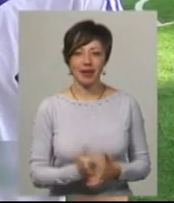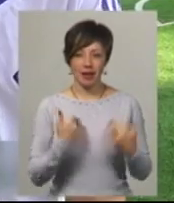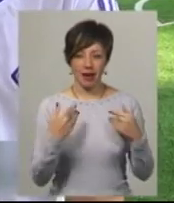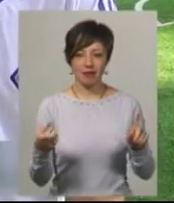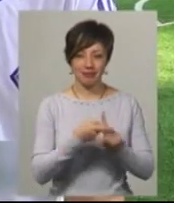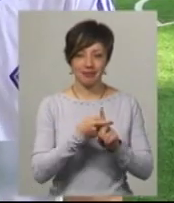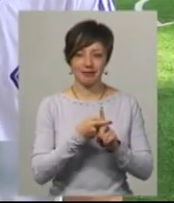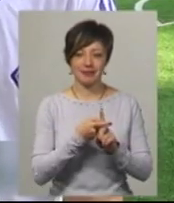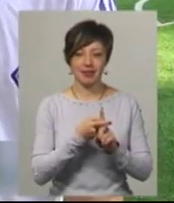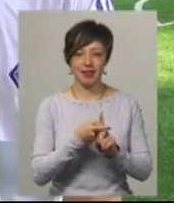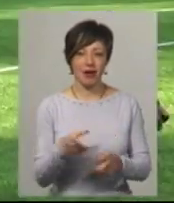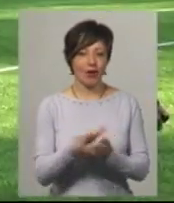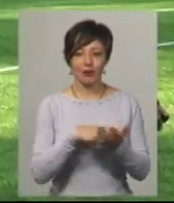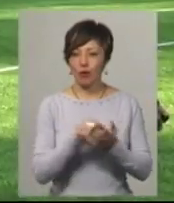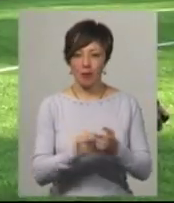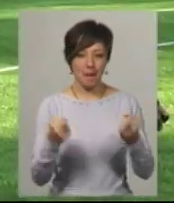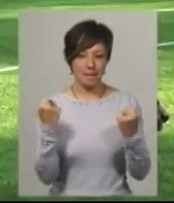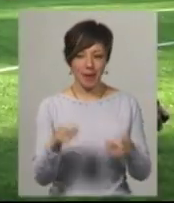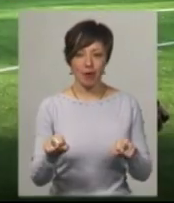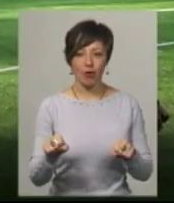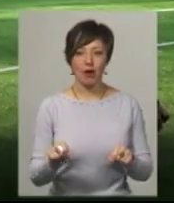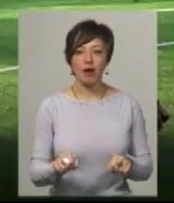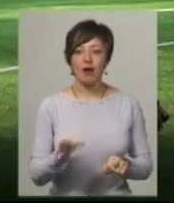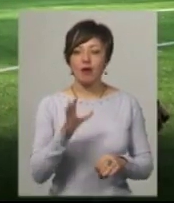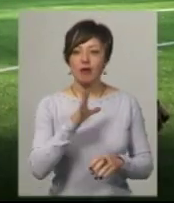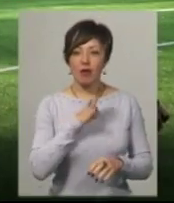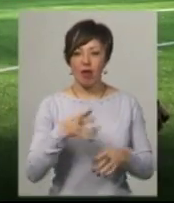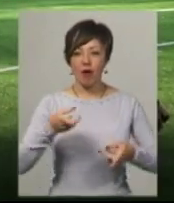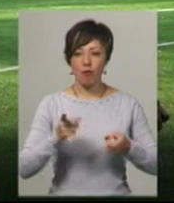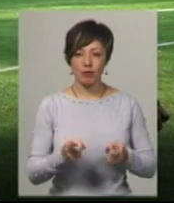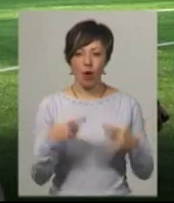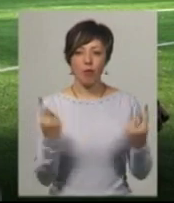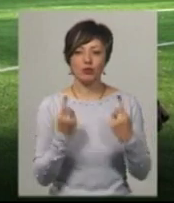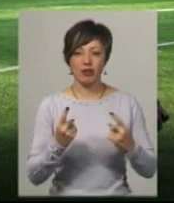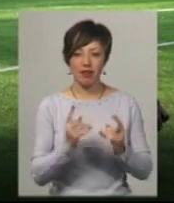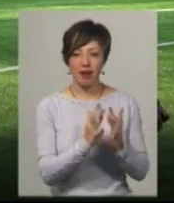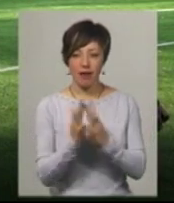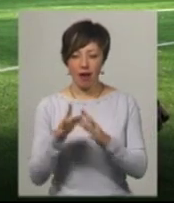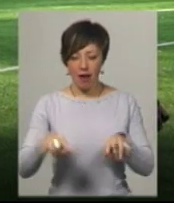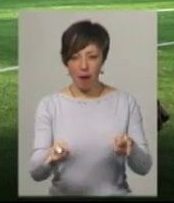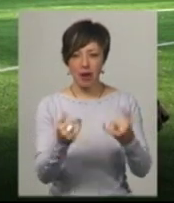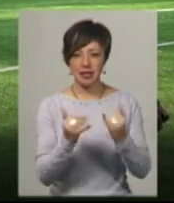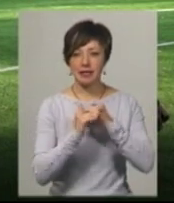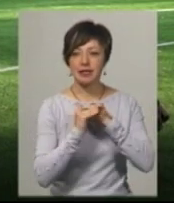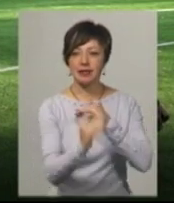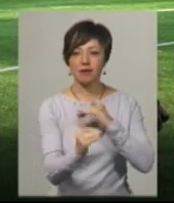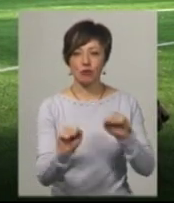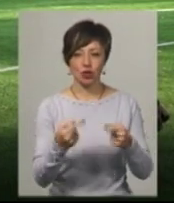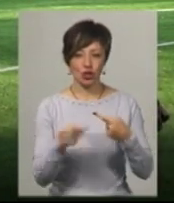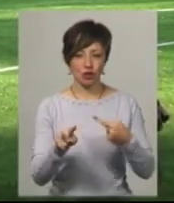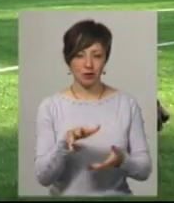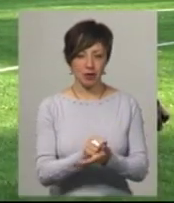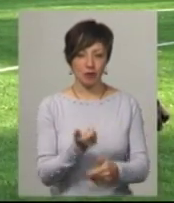забив. Розгровна перемога? Тут раніше була просто обична трава з ямками, а це, типо, рівне поле, можна чимось другим займатися.